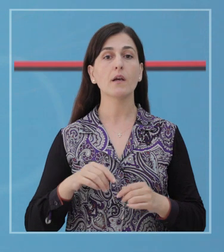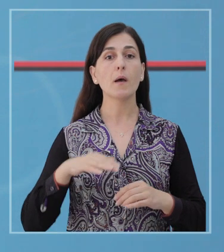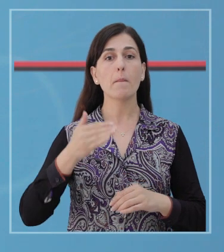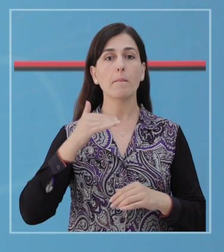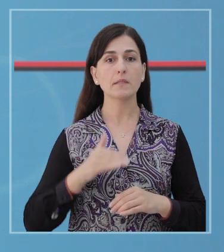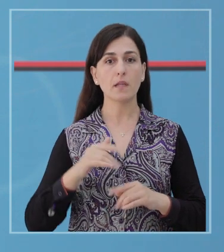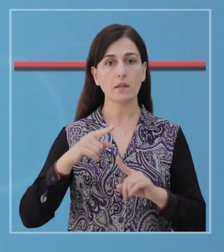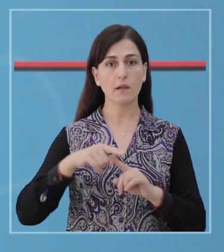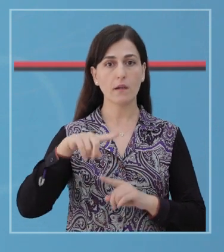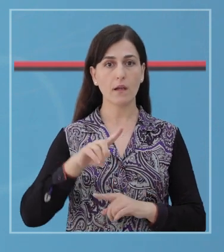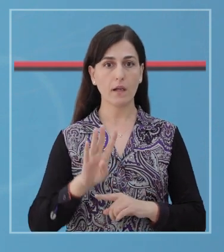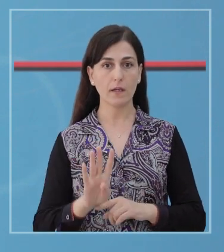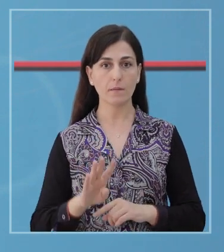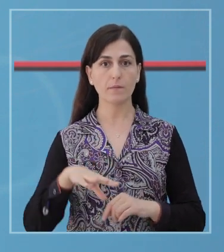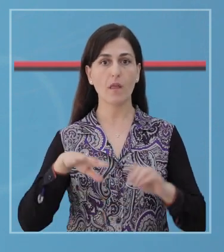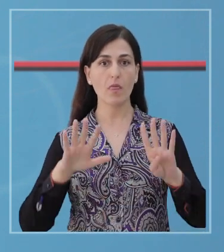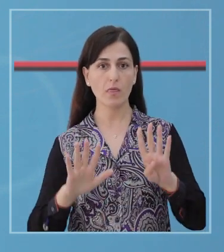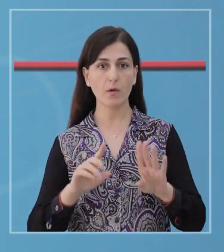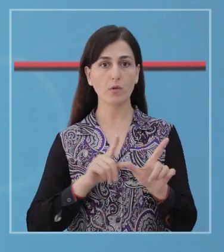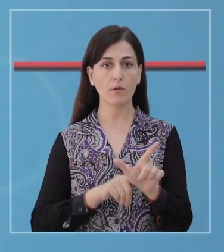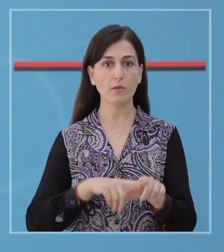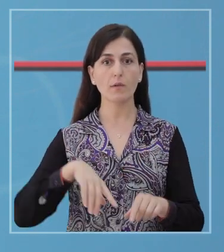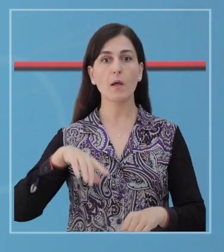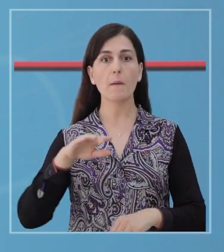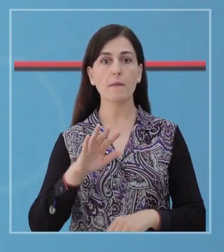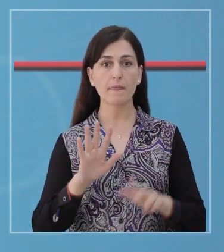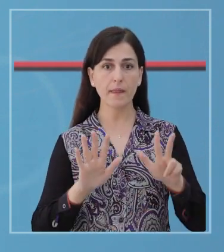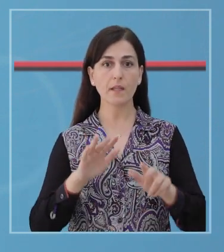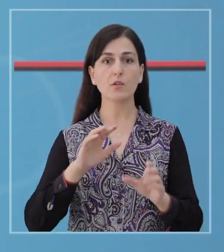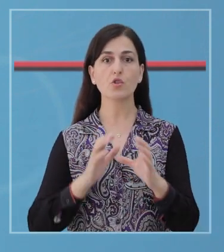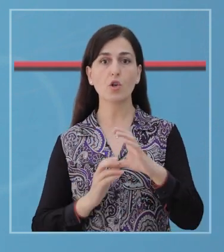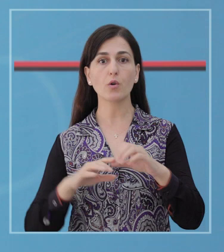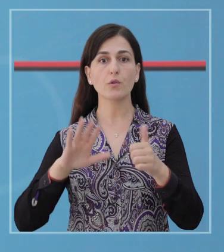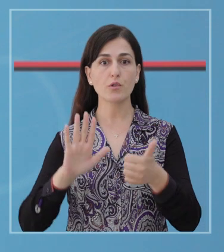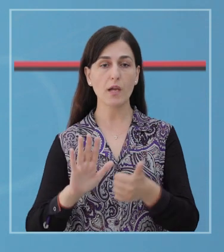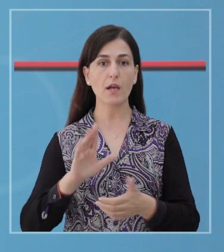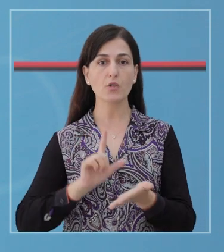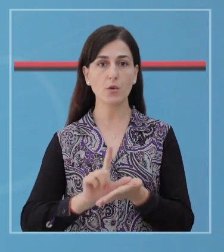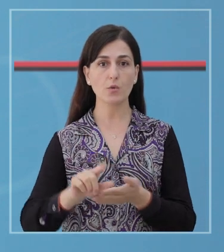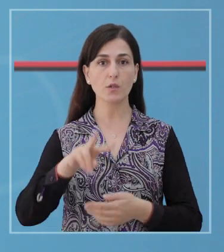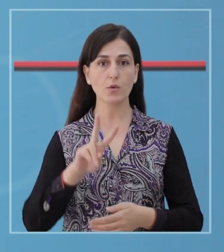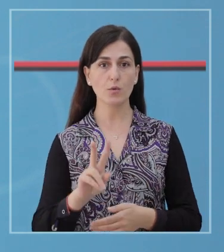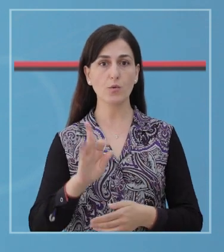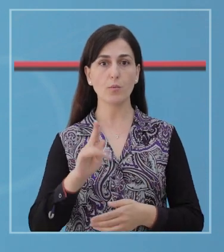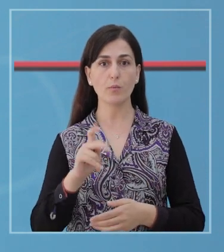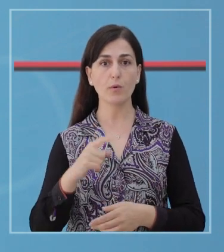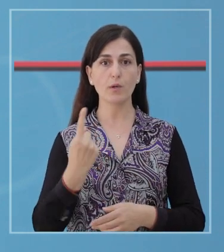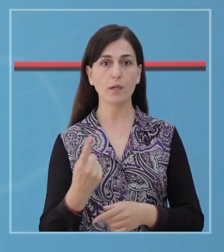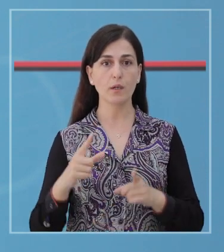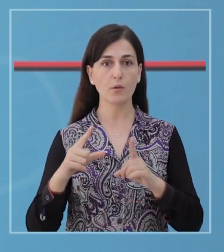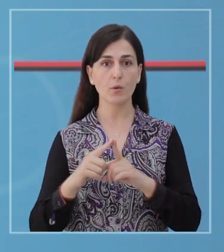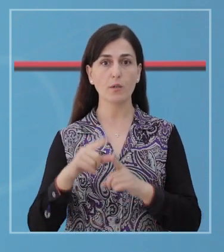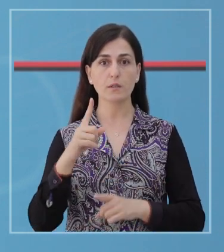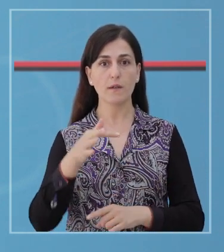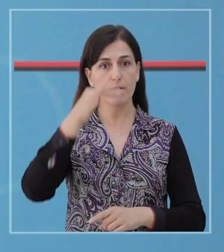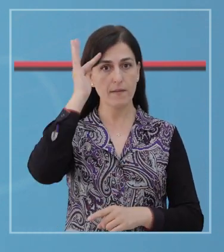nga Tirana me 14 rasta, 9 në Vlorë, 8 në Shkoder, 6 në Lushnje, 2 në Puk, 1 në